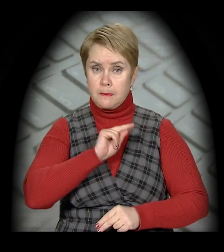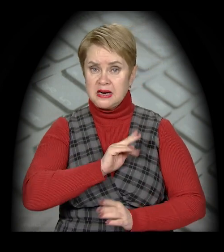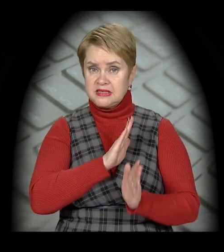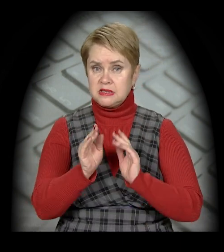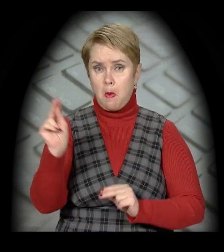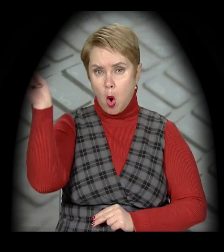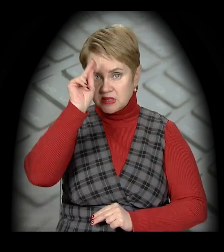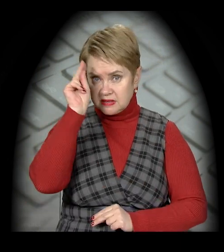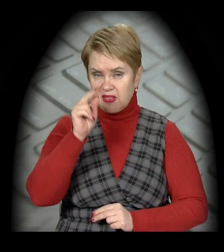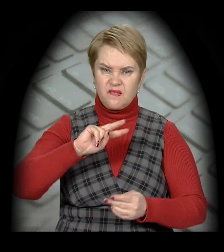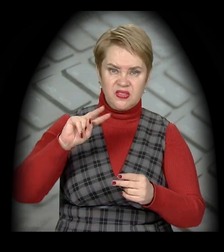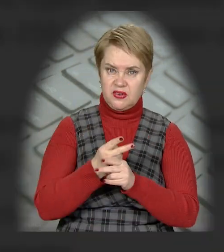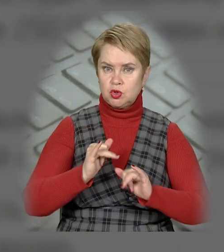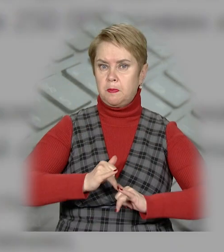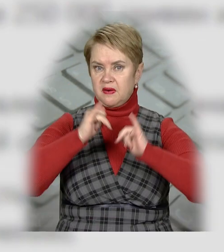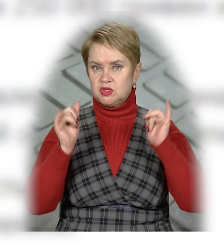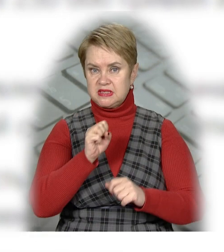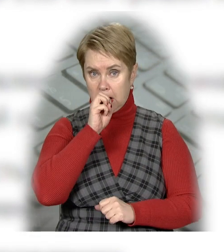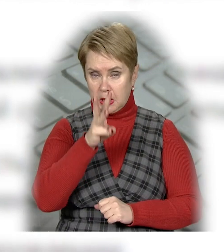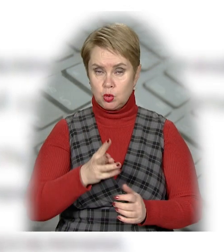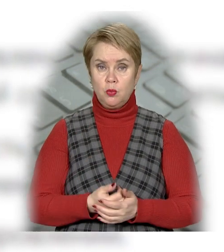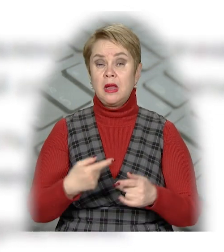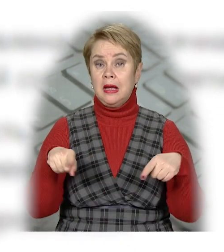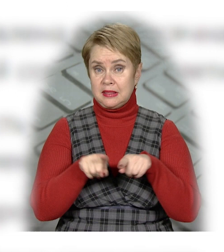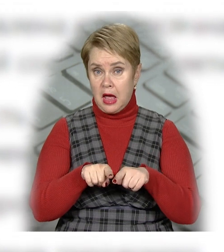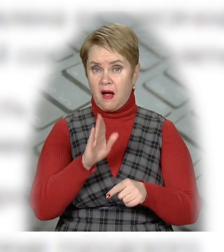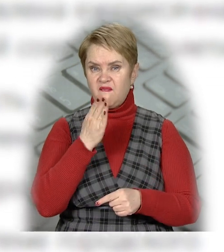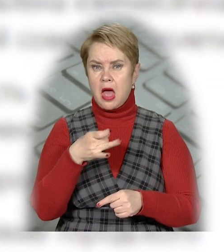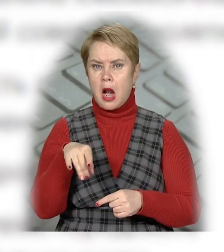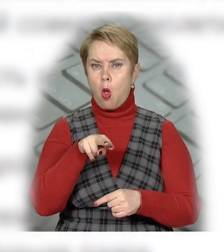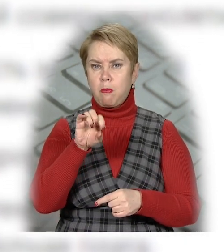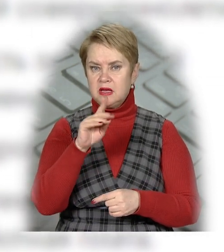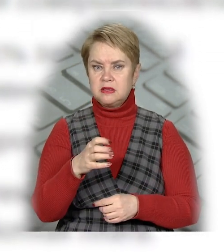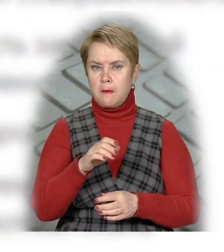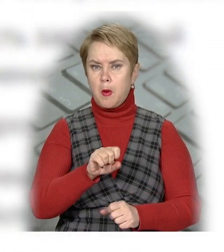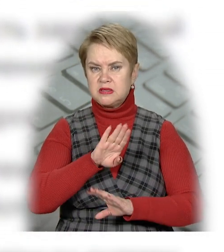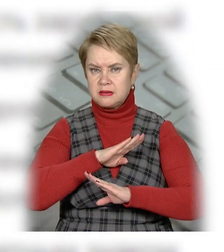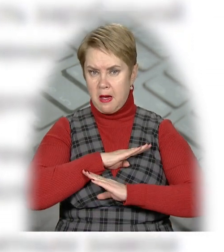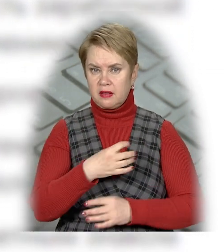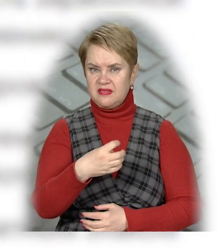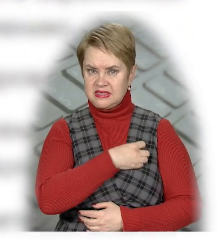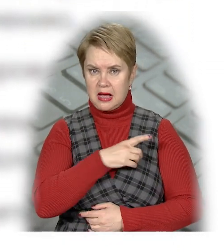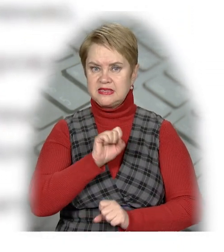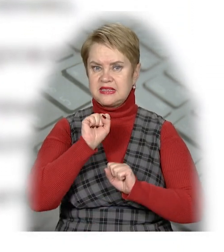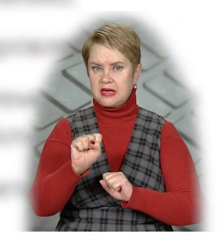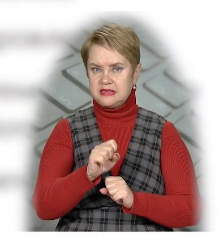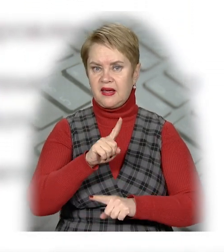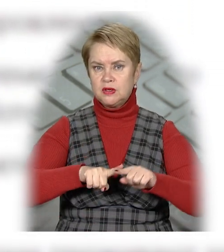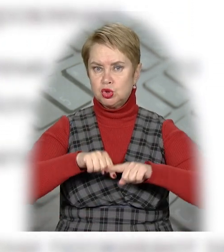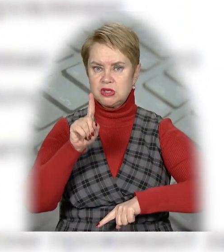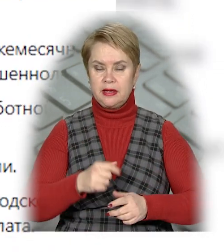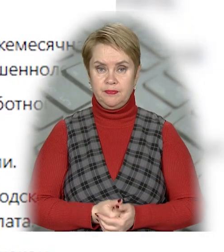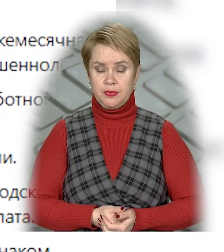яка працює в системі освіти, вдвічі підвищать зарплатню. Також Віру Лебеденець посмертно нагородили від знаку «Захисник